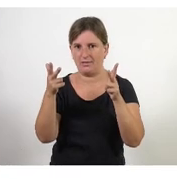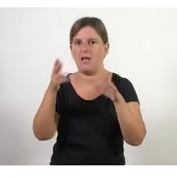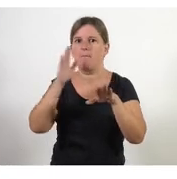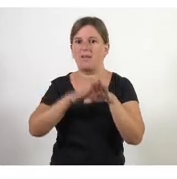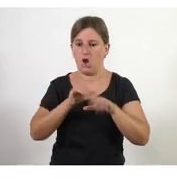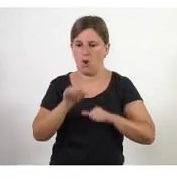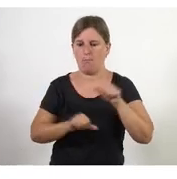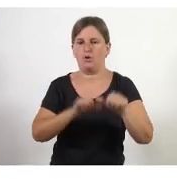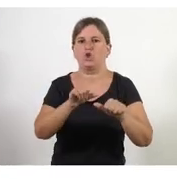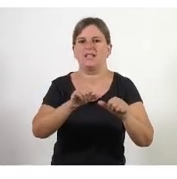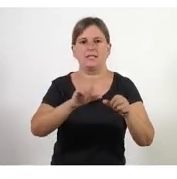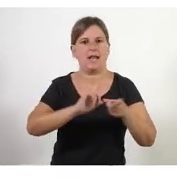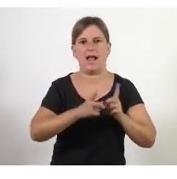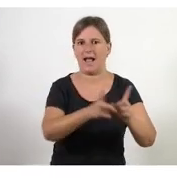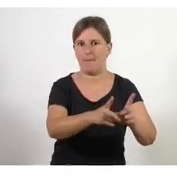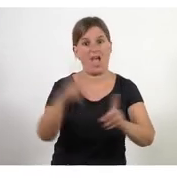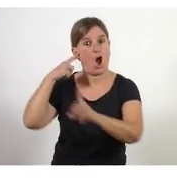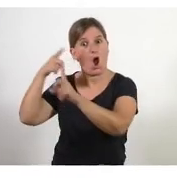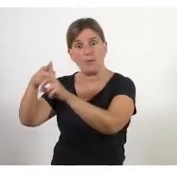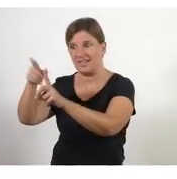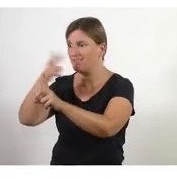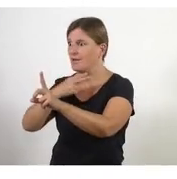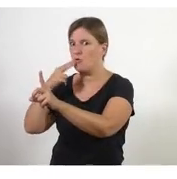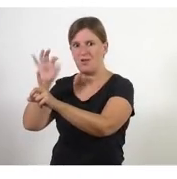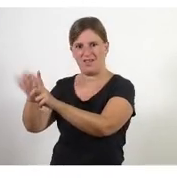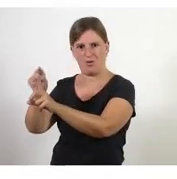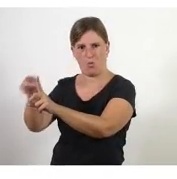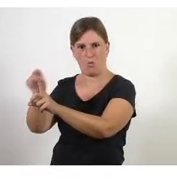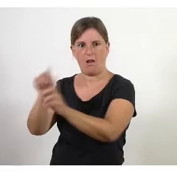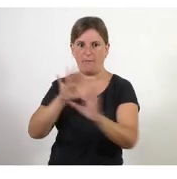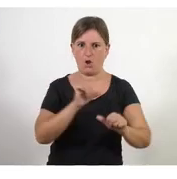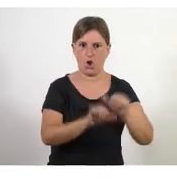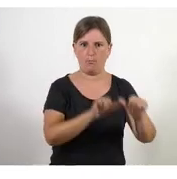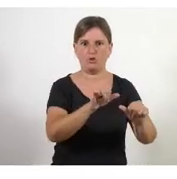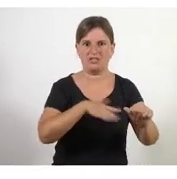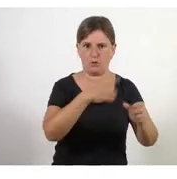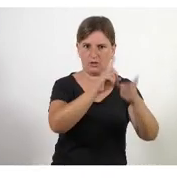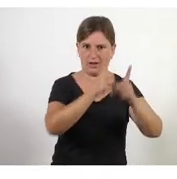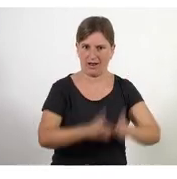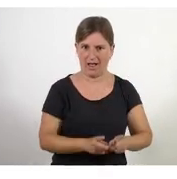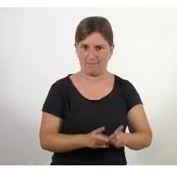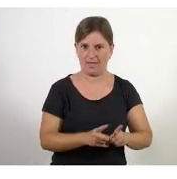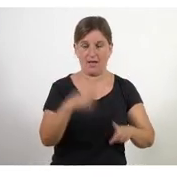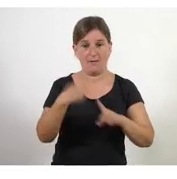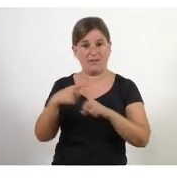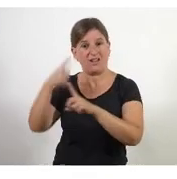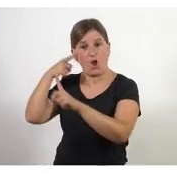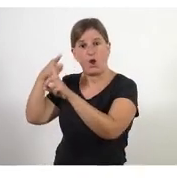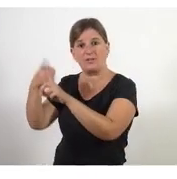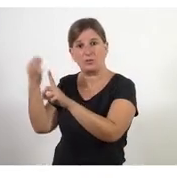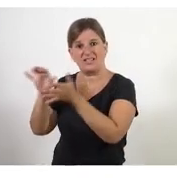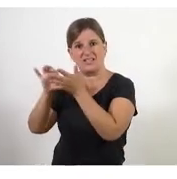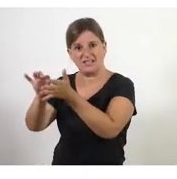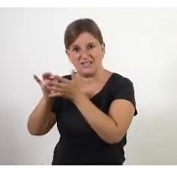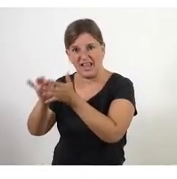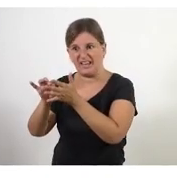com no pas l'objectiu final perquè el que volem al final aconseguir és donar uns determinats serveis a les persones no ho sé sense